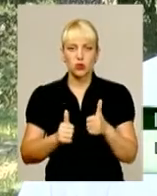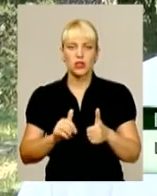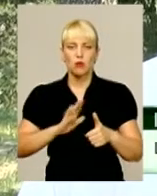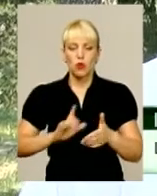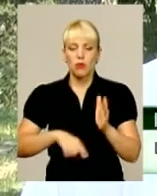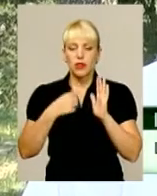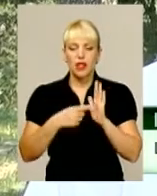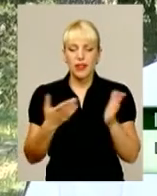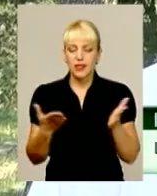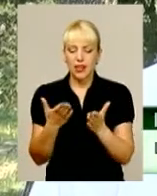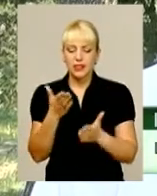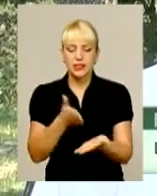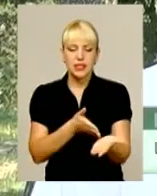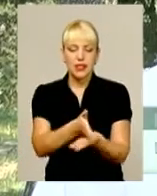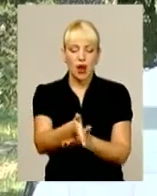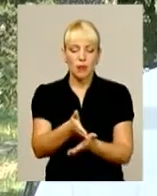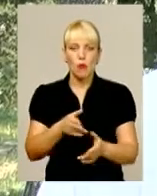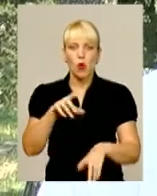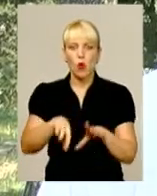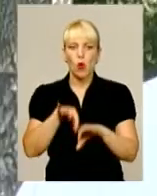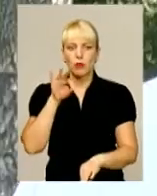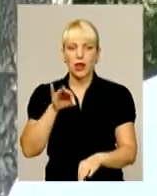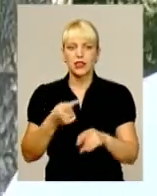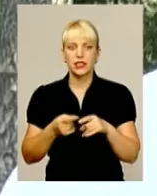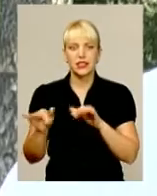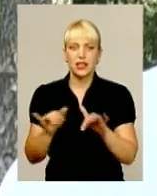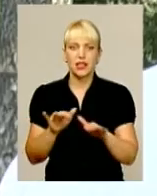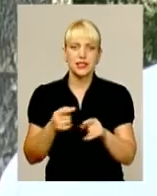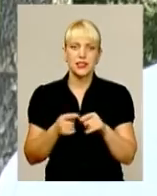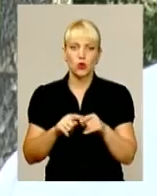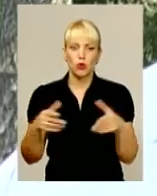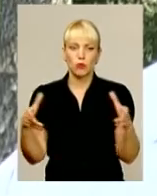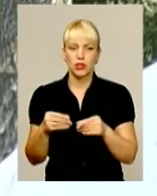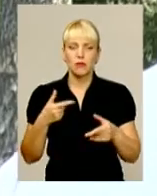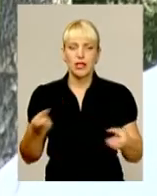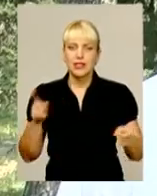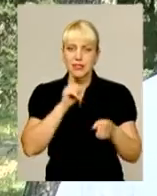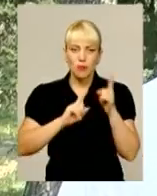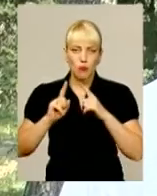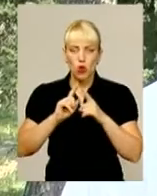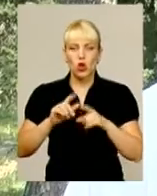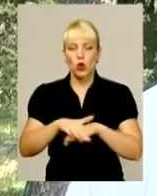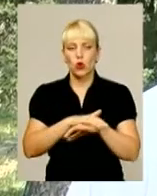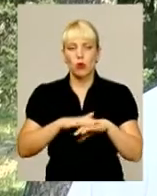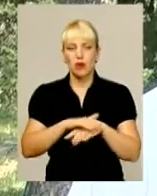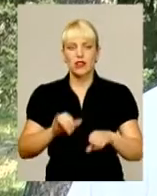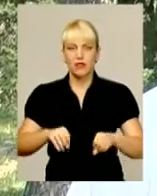напрямок обрати діяльності цього кооперативу. Ми зібрали збори громади. Громада вирішила,